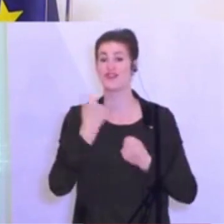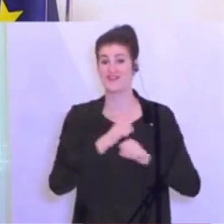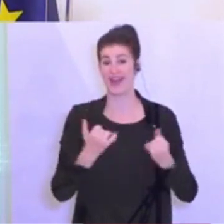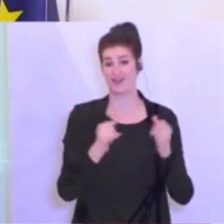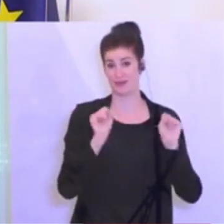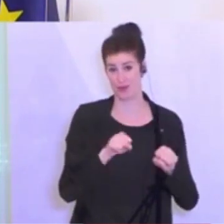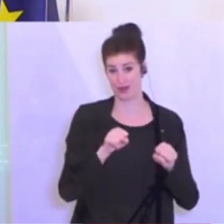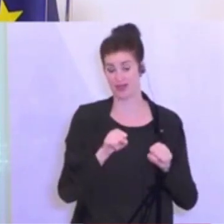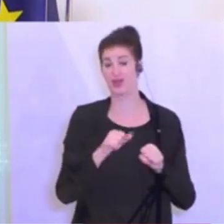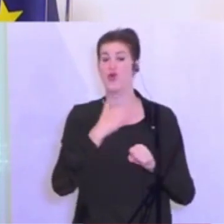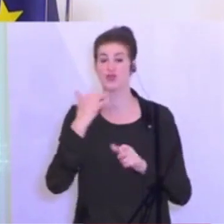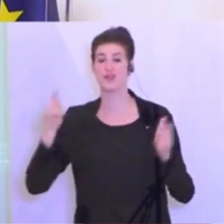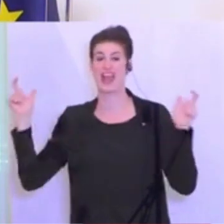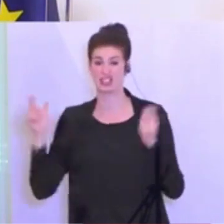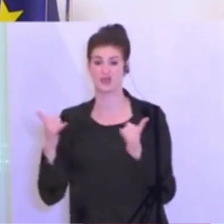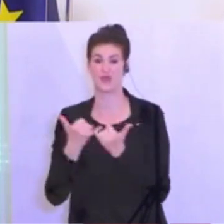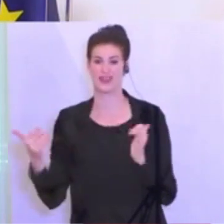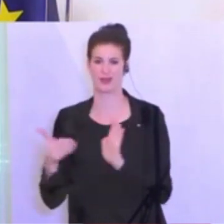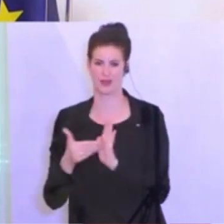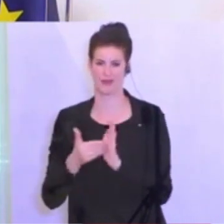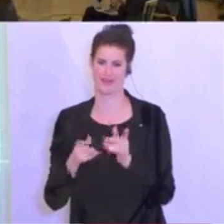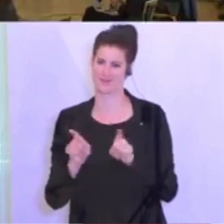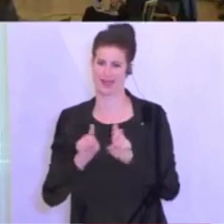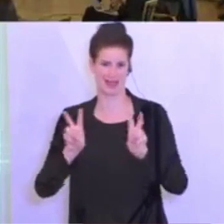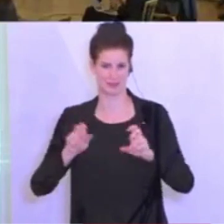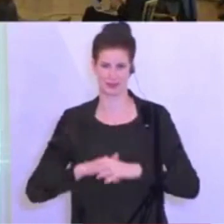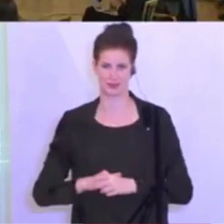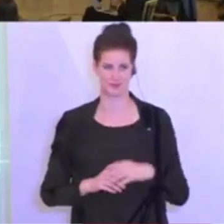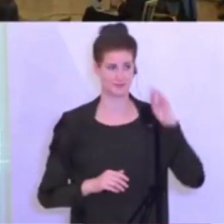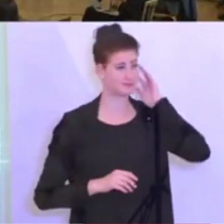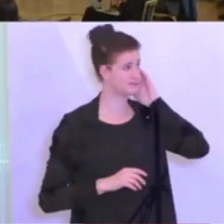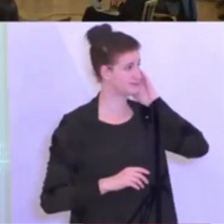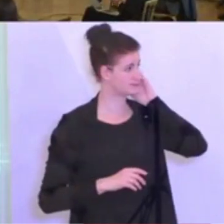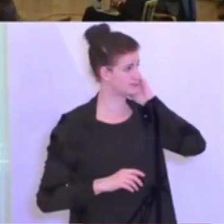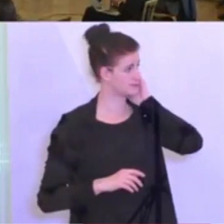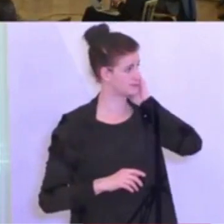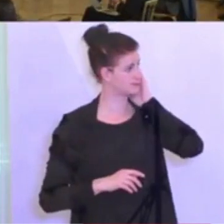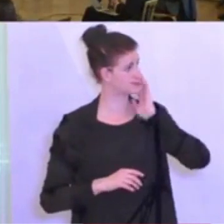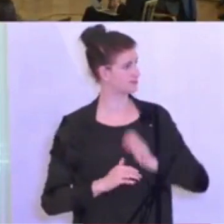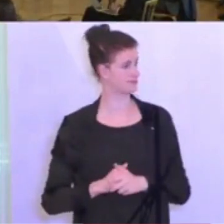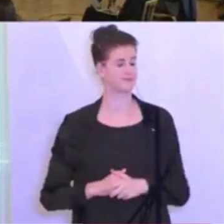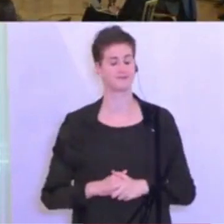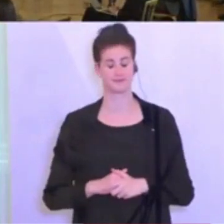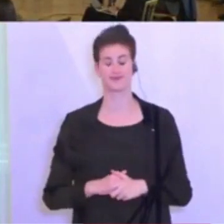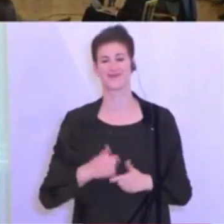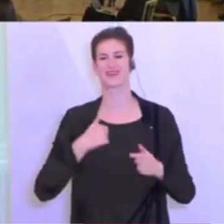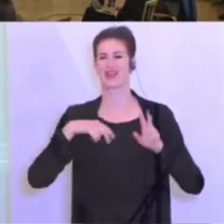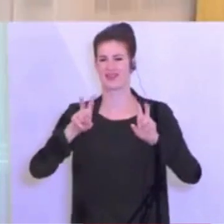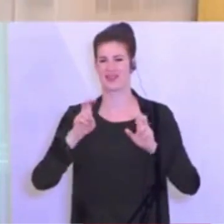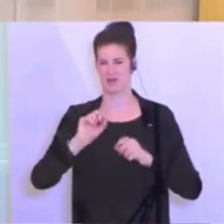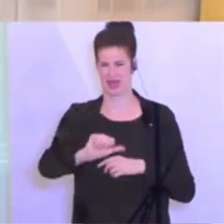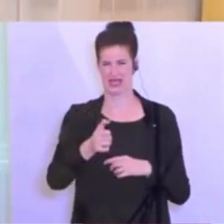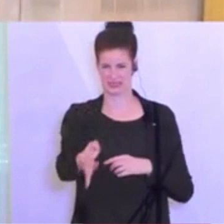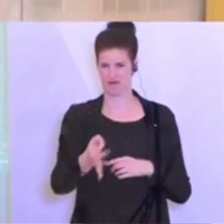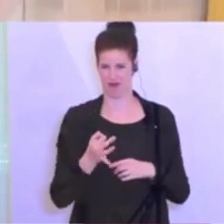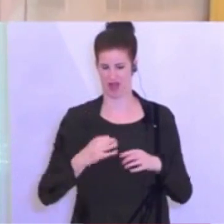Einschränkung wie eben epidemiologisch notwendig. Udi, willst du da… Ich komme zu den Regionalisierungen, genau, zum ersten